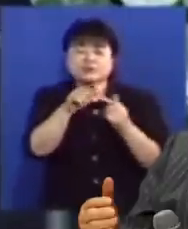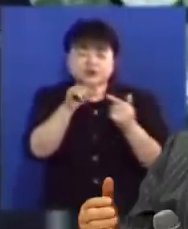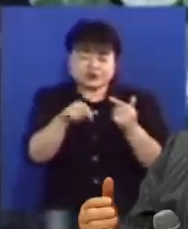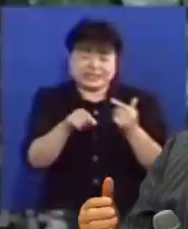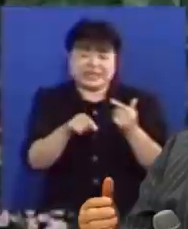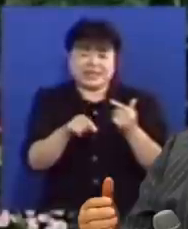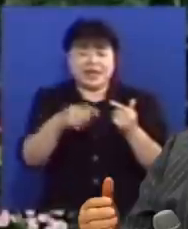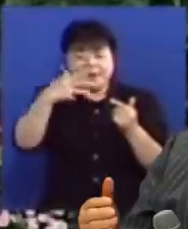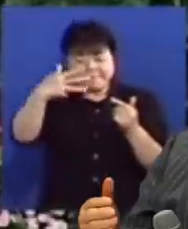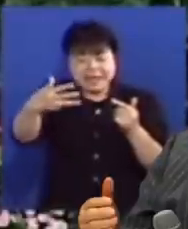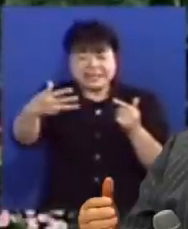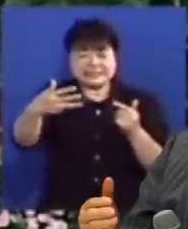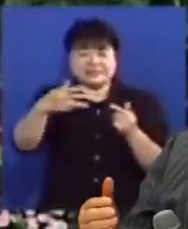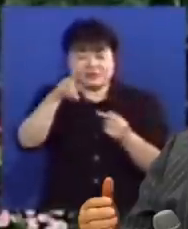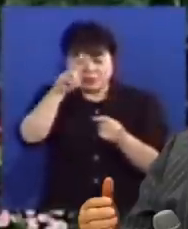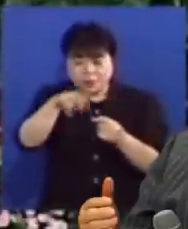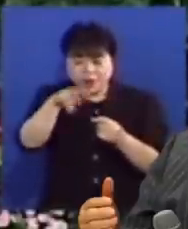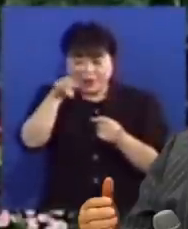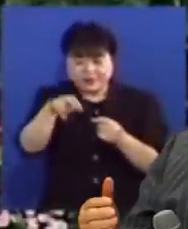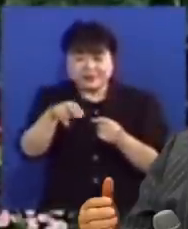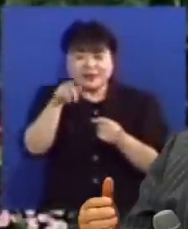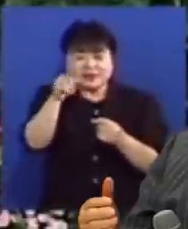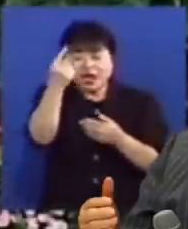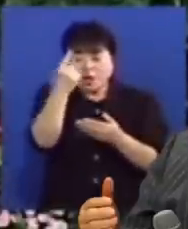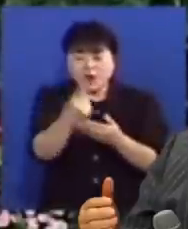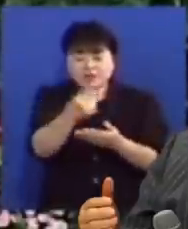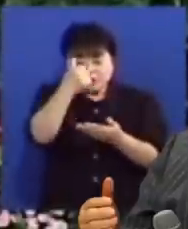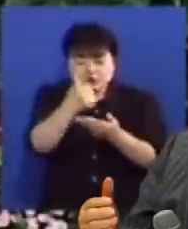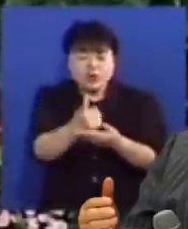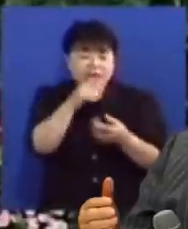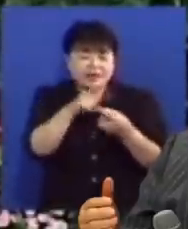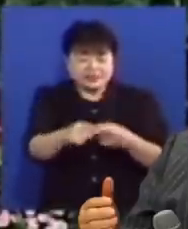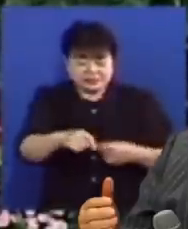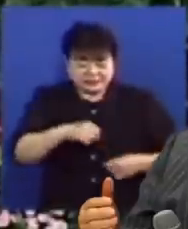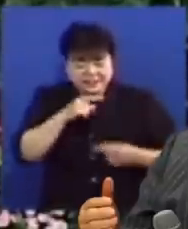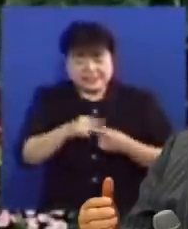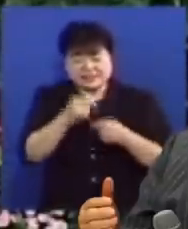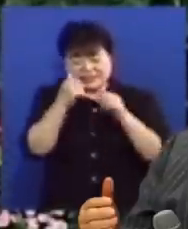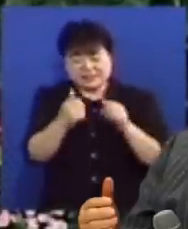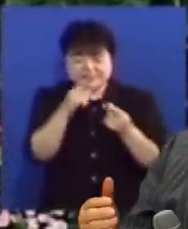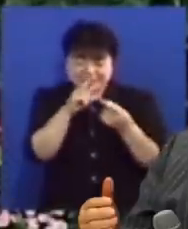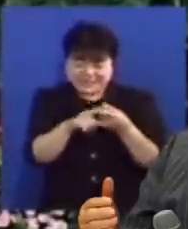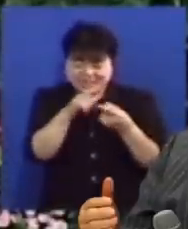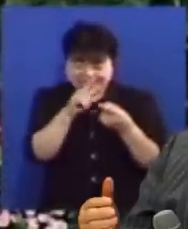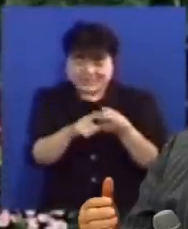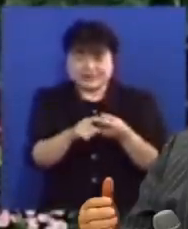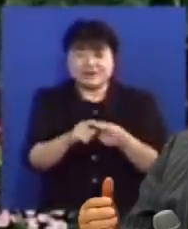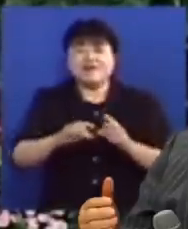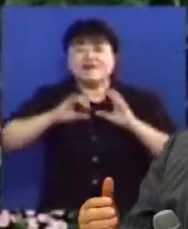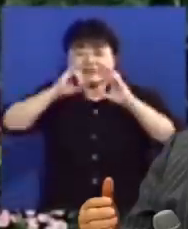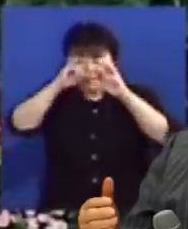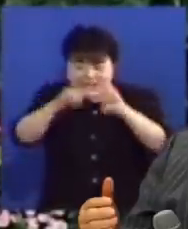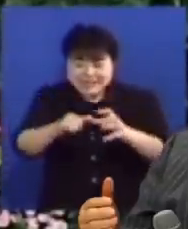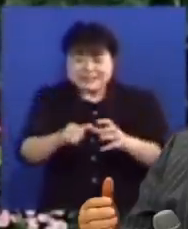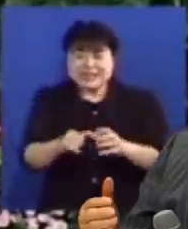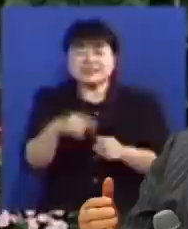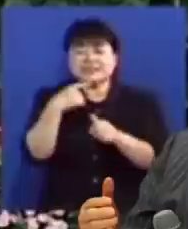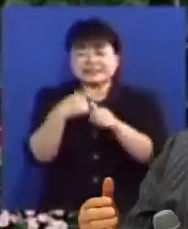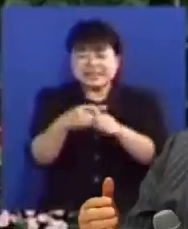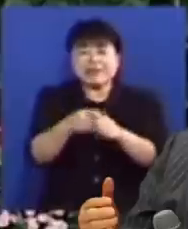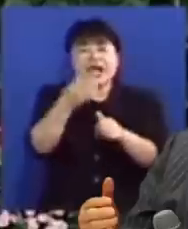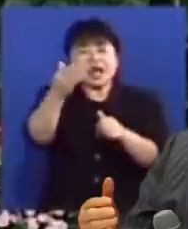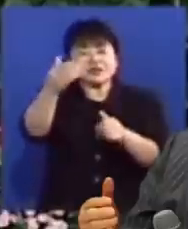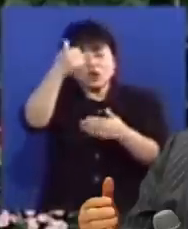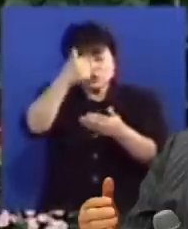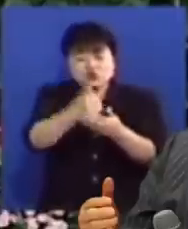8절로 11절에 보면 그가 와서 죄에 대하여 의에 대하여 심판에 대하여 세상을 책망하시리라